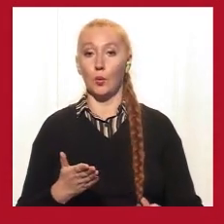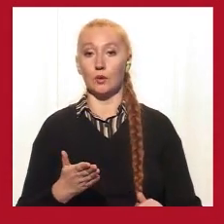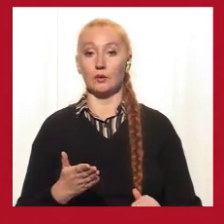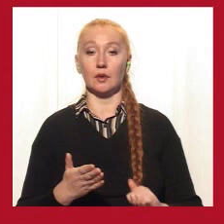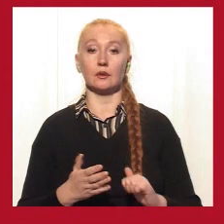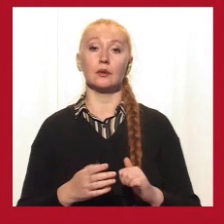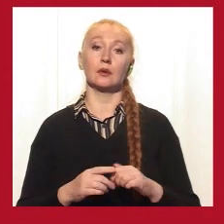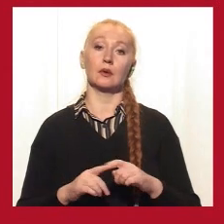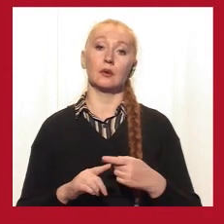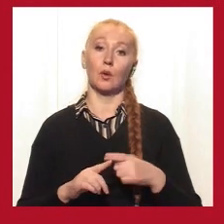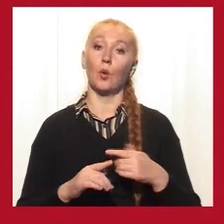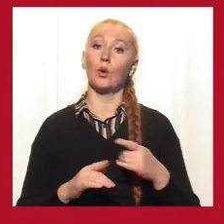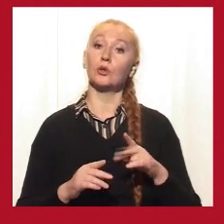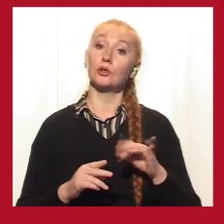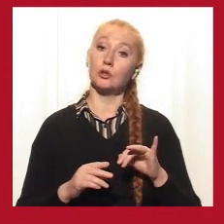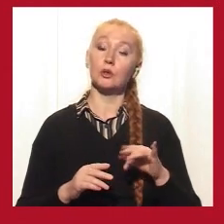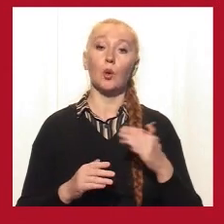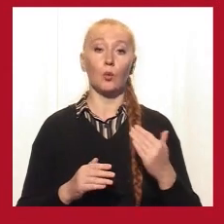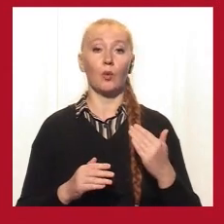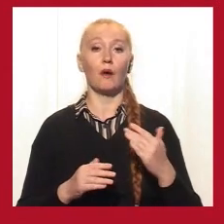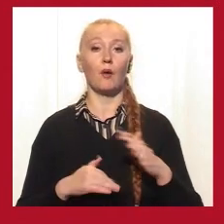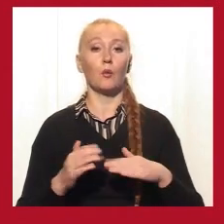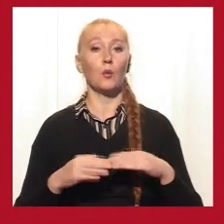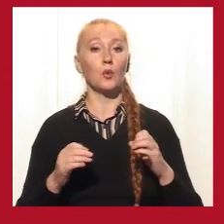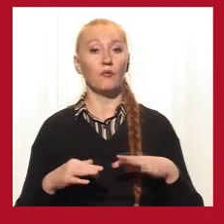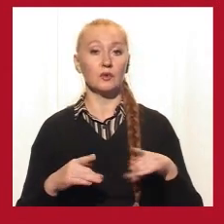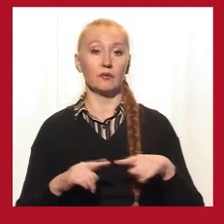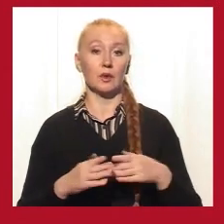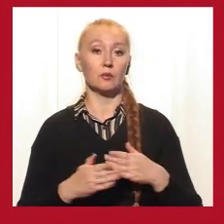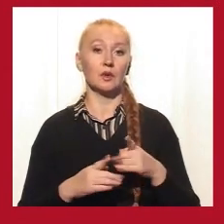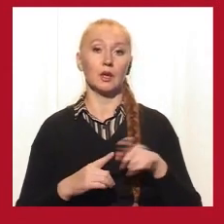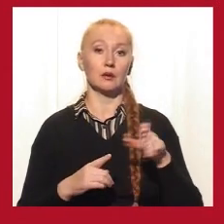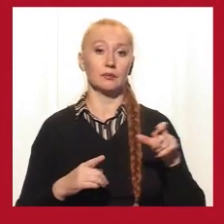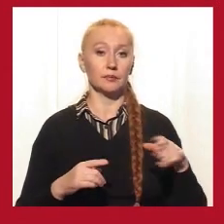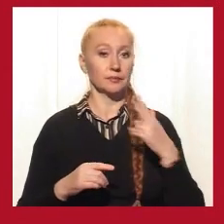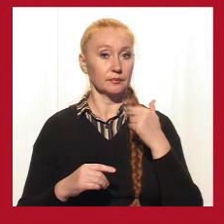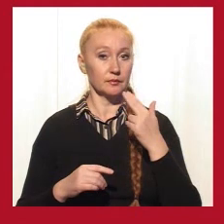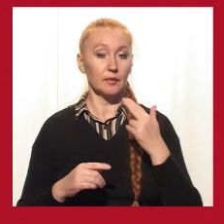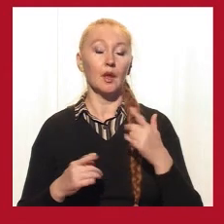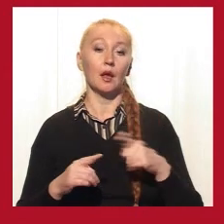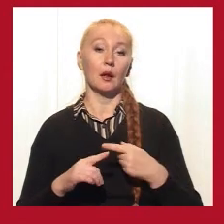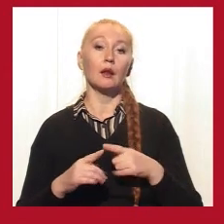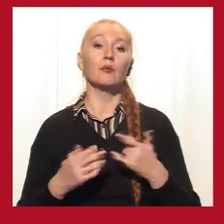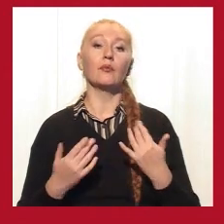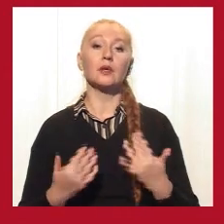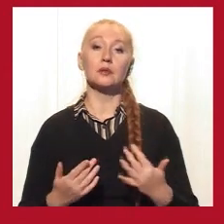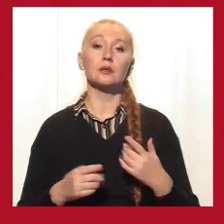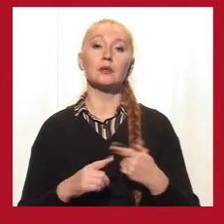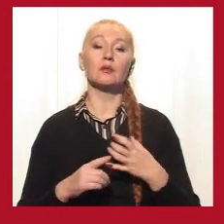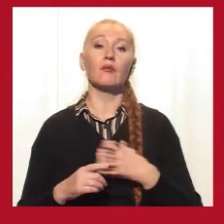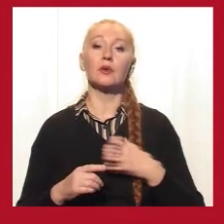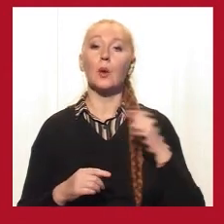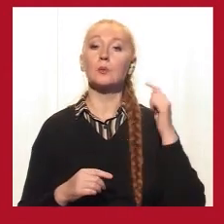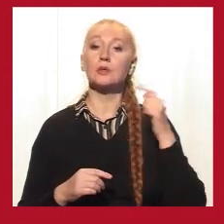були на Вашому професійному шляху такі клієнти, підлітки і наскільки важливою є тут